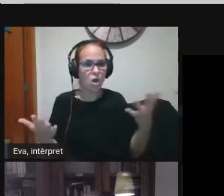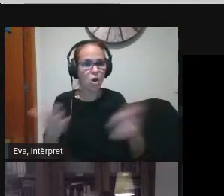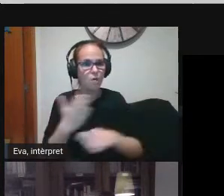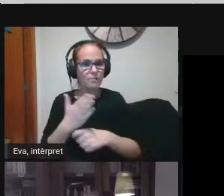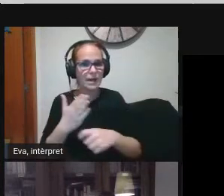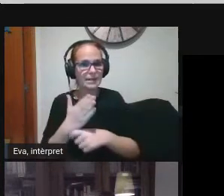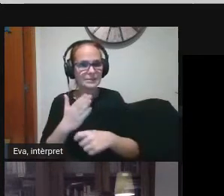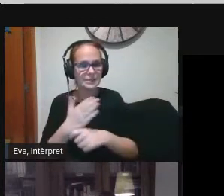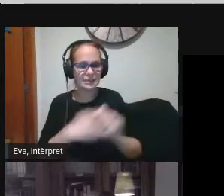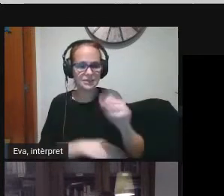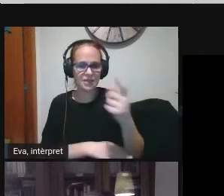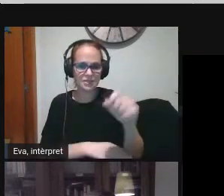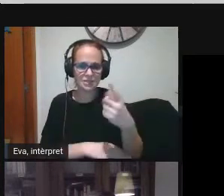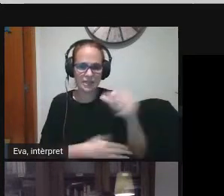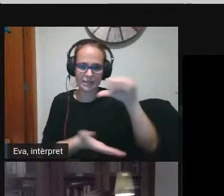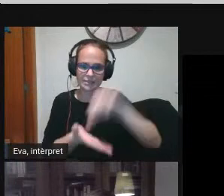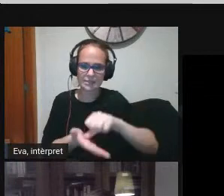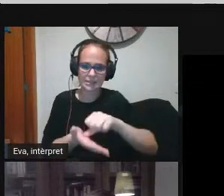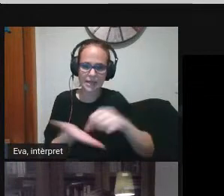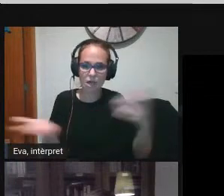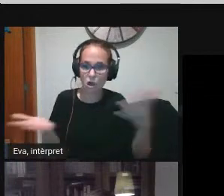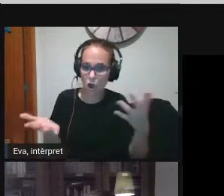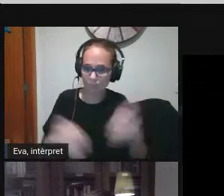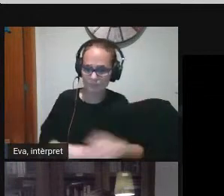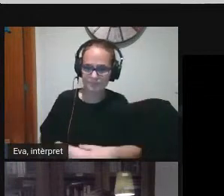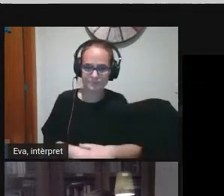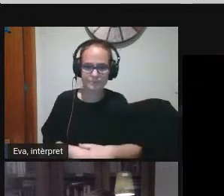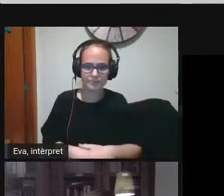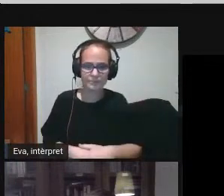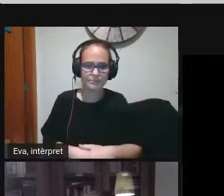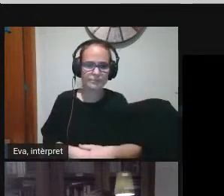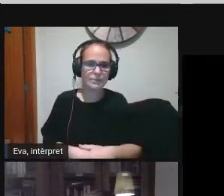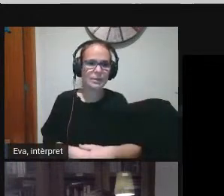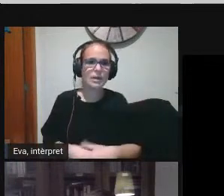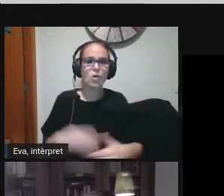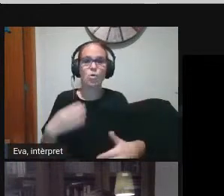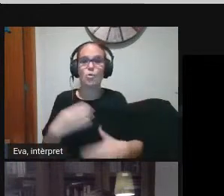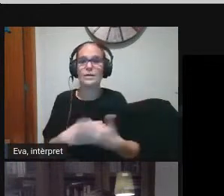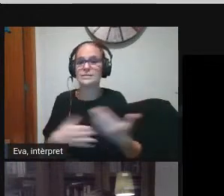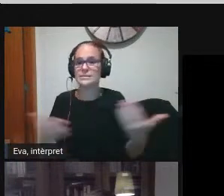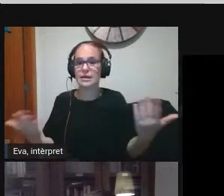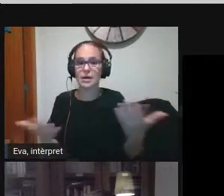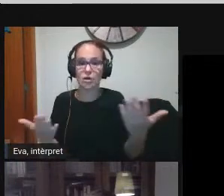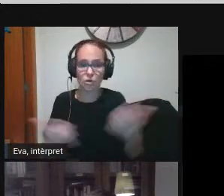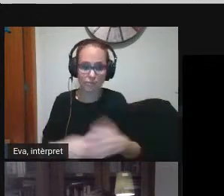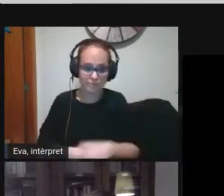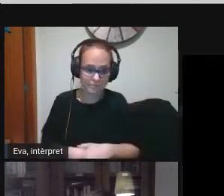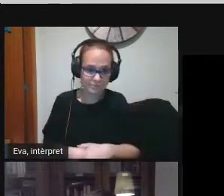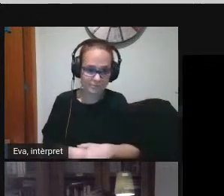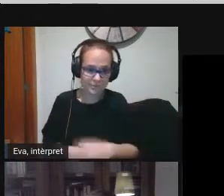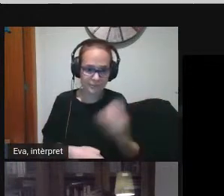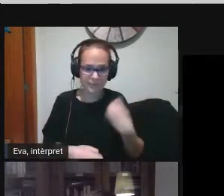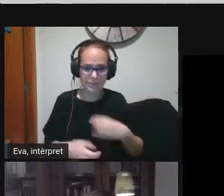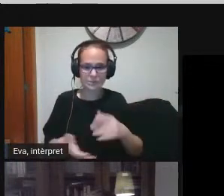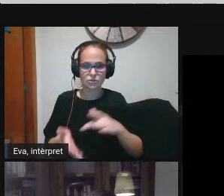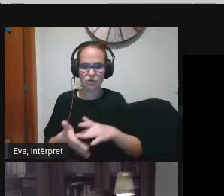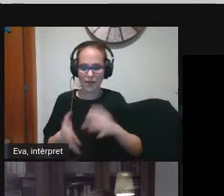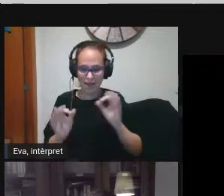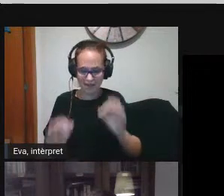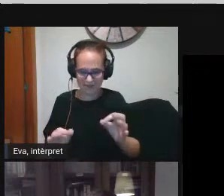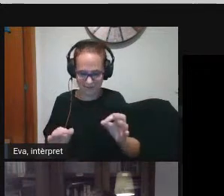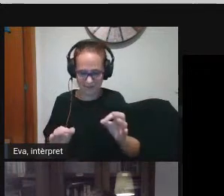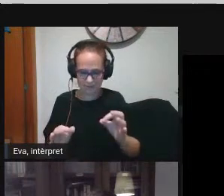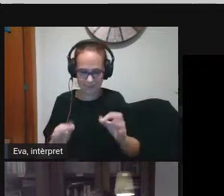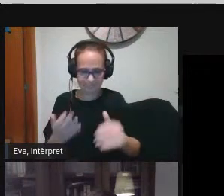digital de centre per on comencem per on comencem a destriar activat aquest fil i la nostra